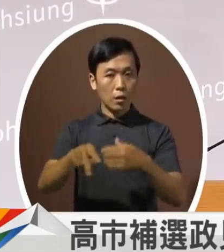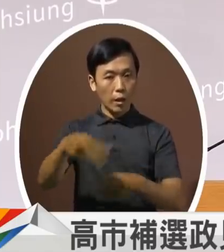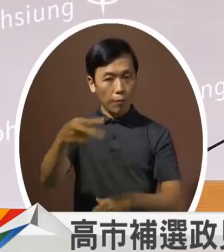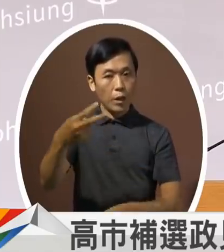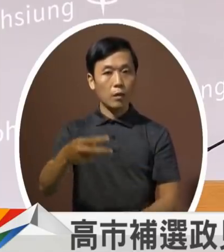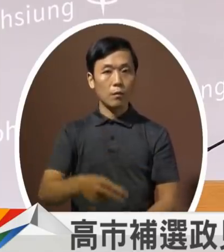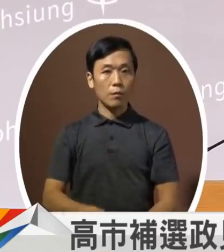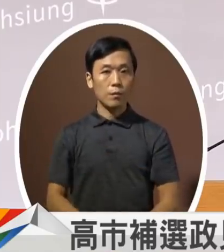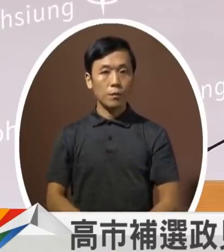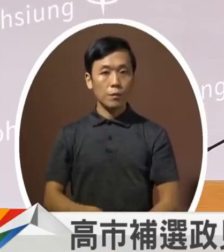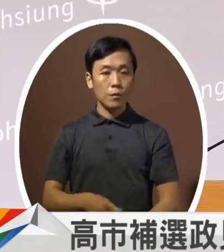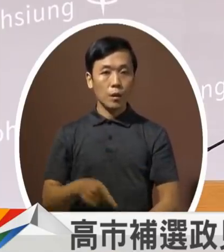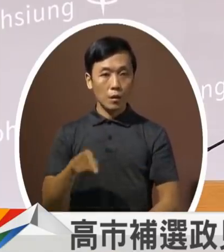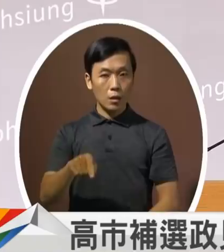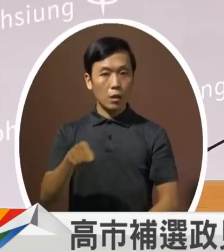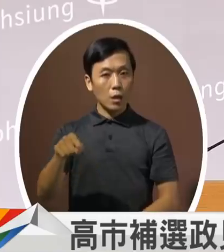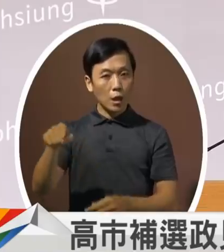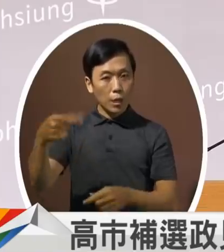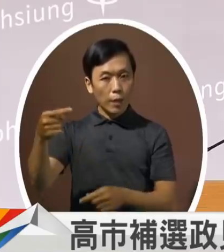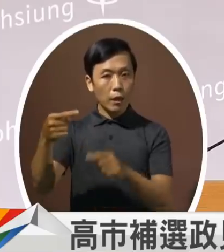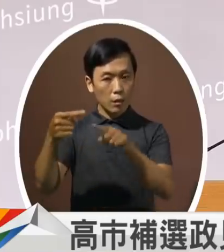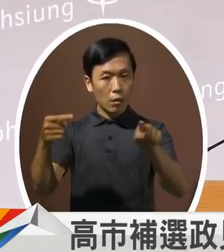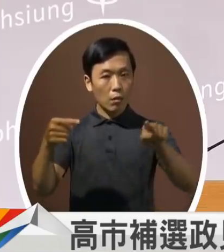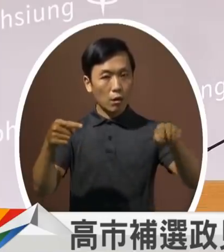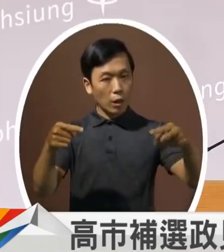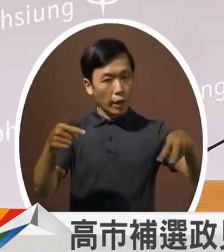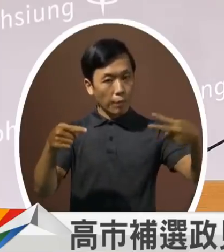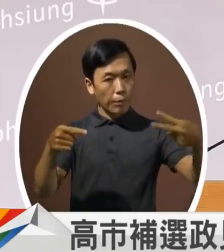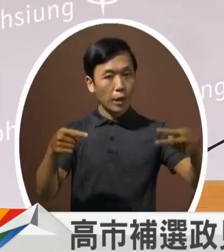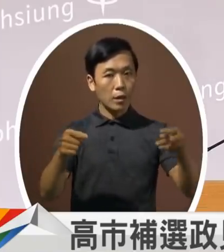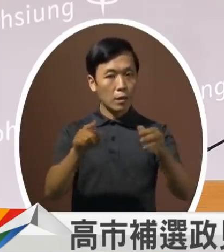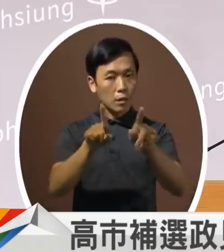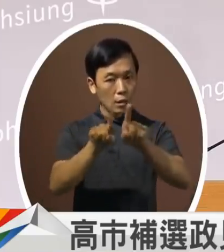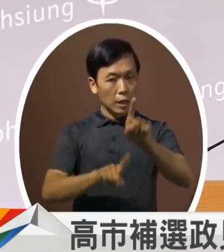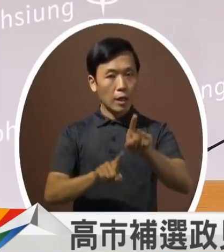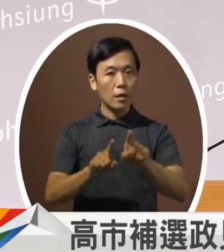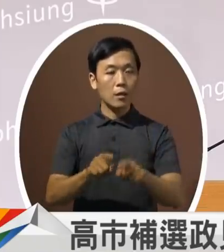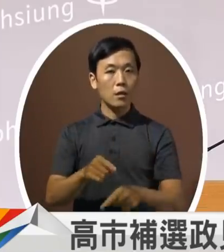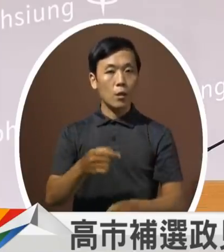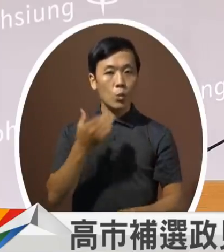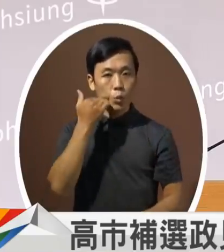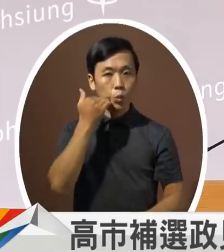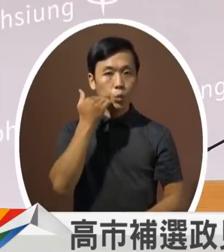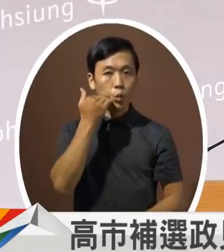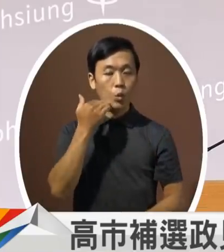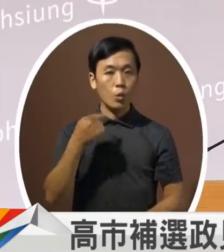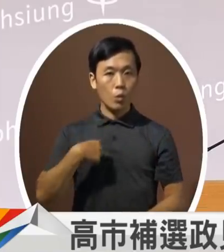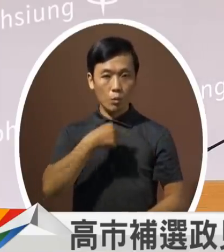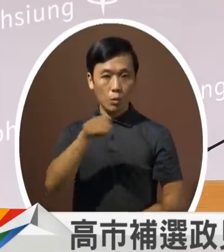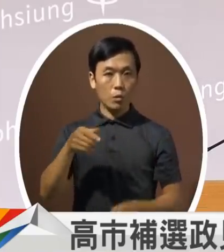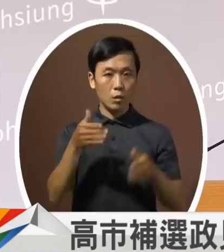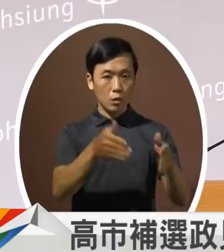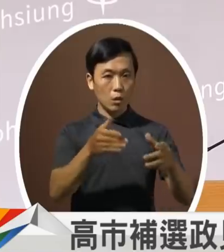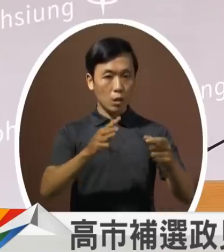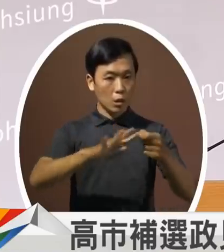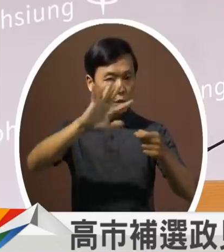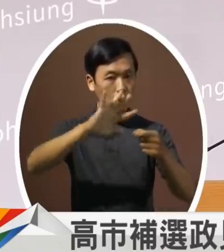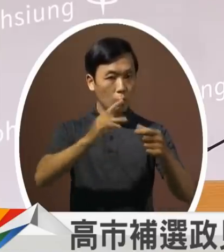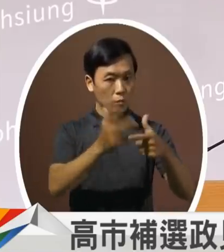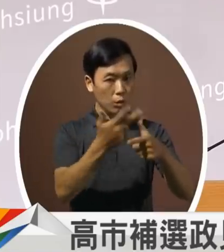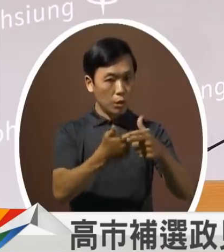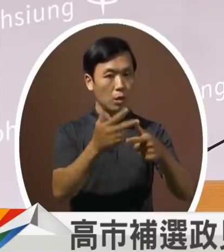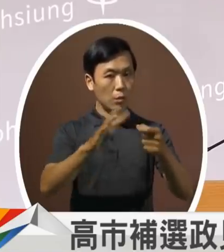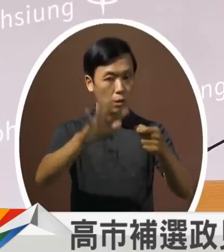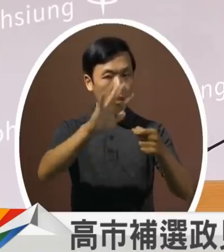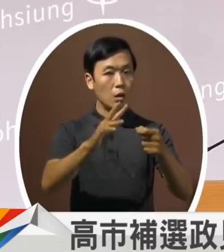距那这100到200的这个人力的差距不只应该假如我们再能够跟所有的高中职或者是